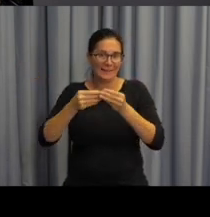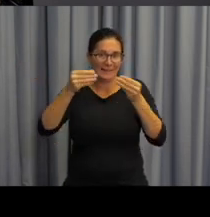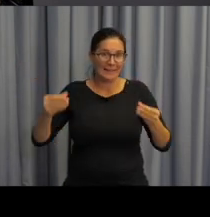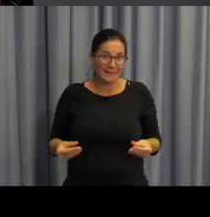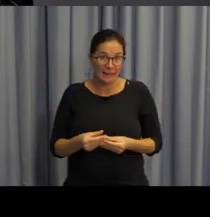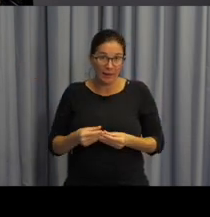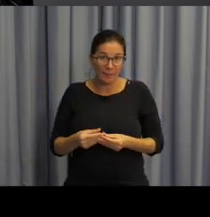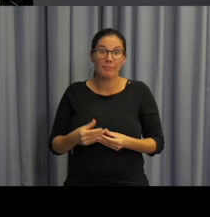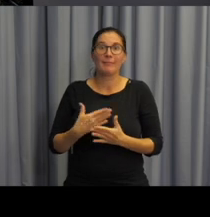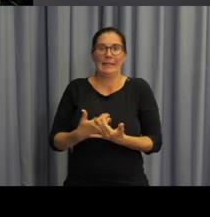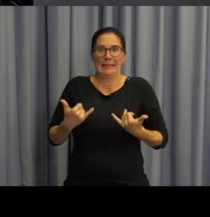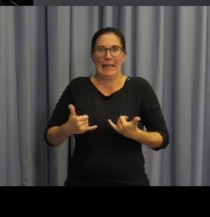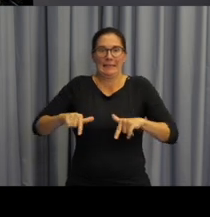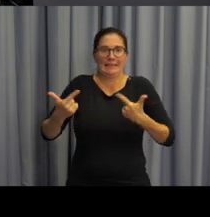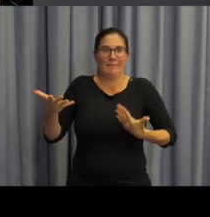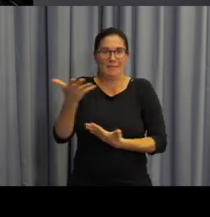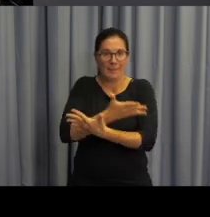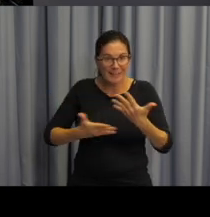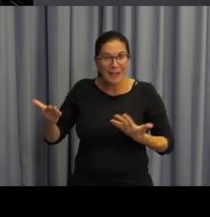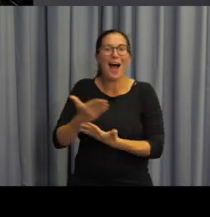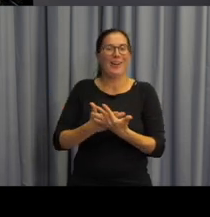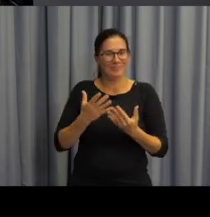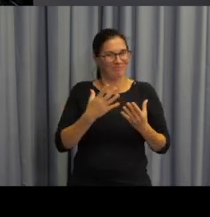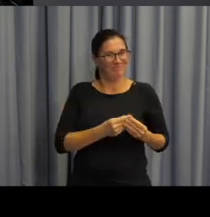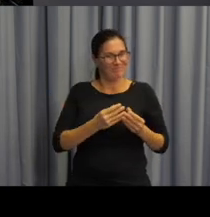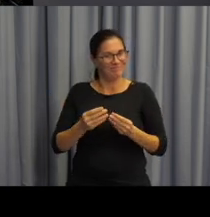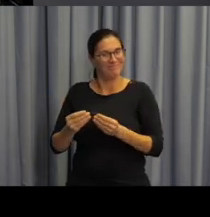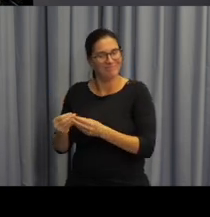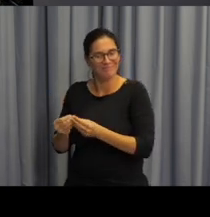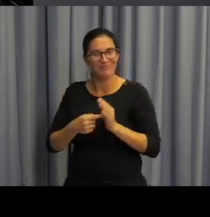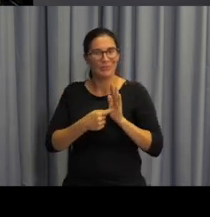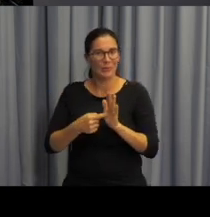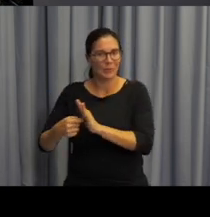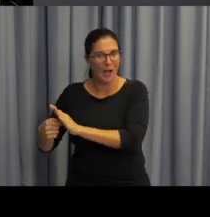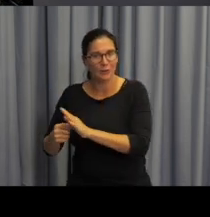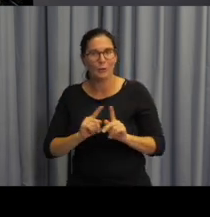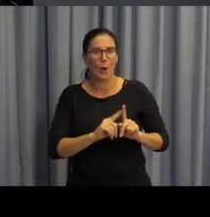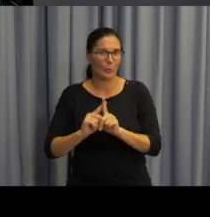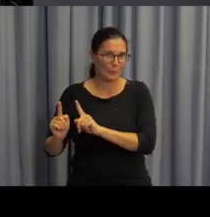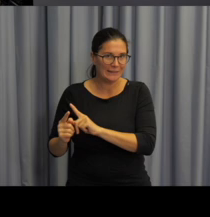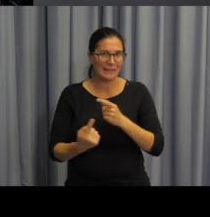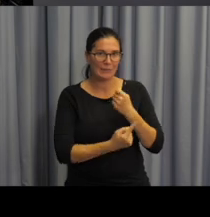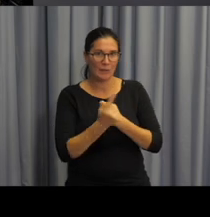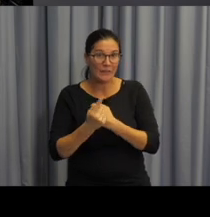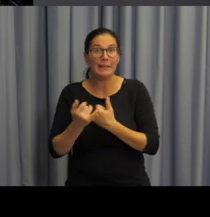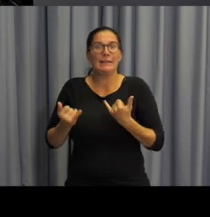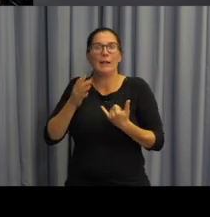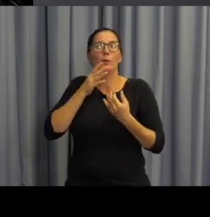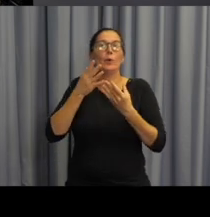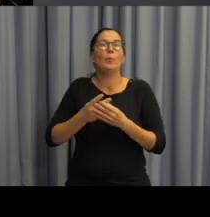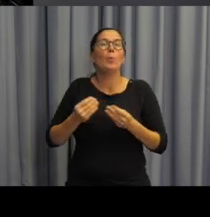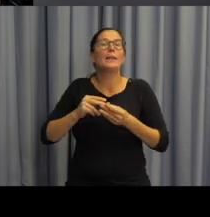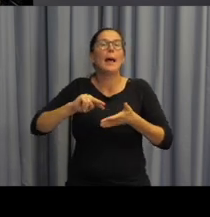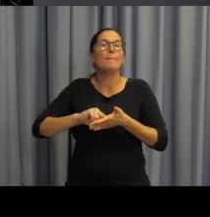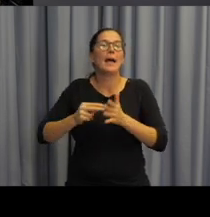prostřednictvím tohoto webináře si představujeme metodické podpory pro předmět Český jazyk. A